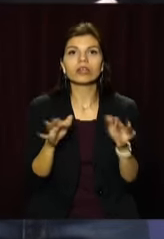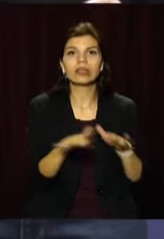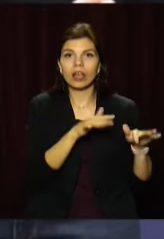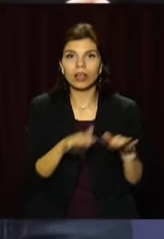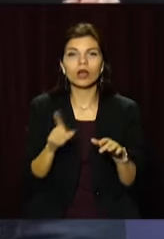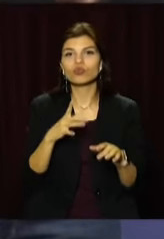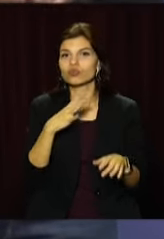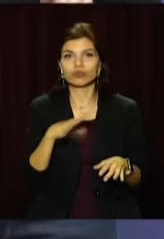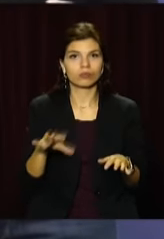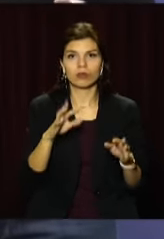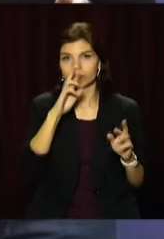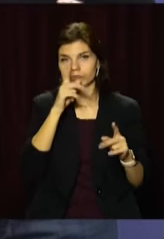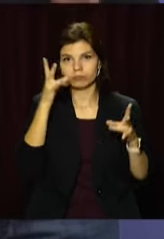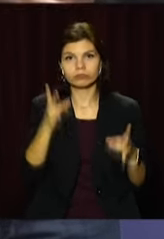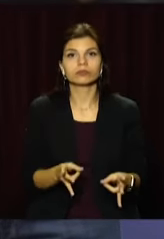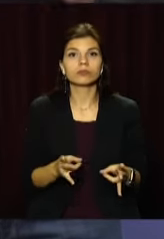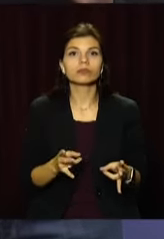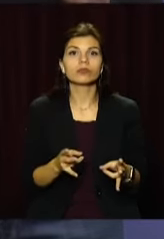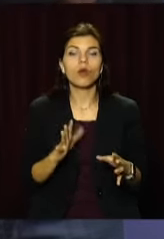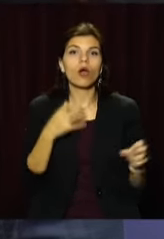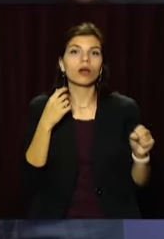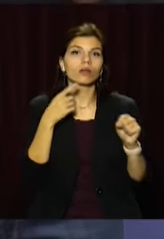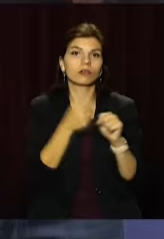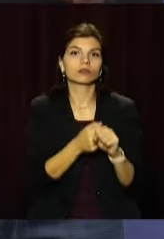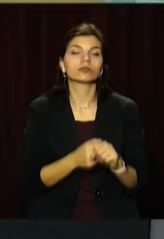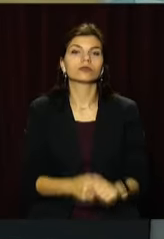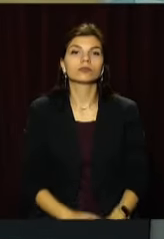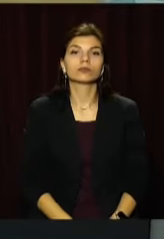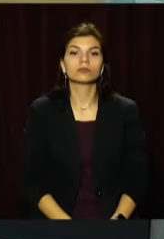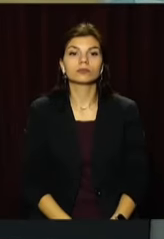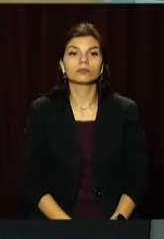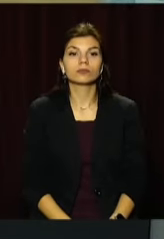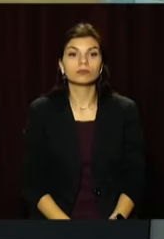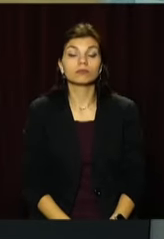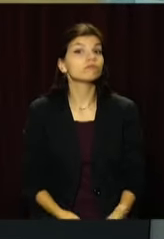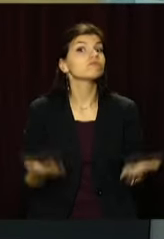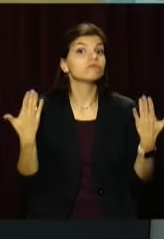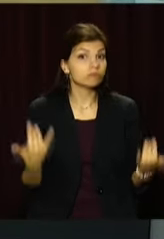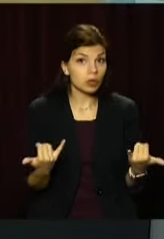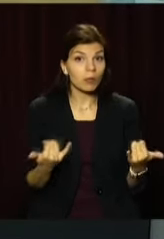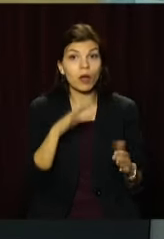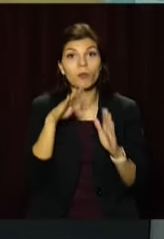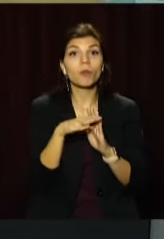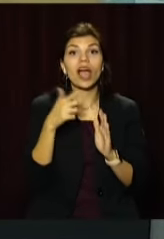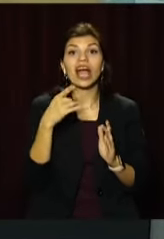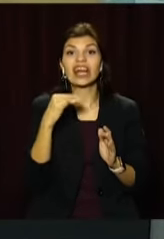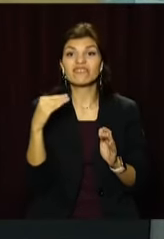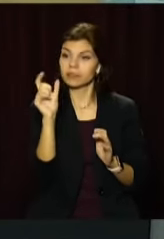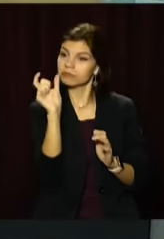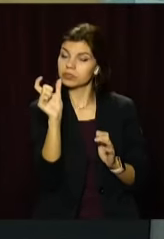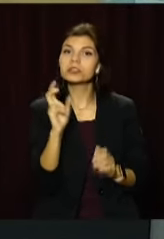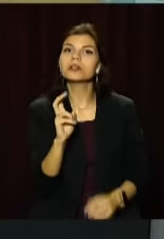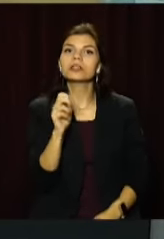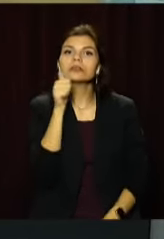для запобігання переростання особливої ситуації у катастрофічній. Тепер під грифом секретно. З